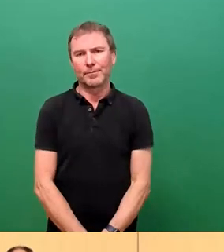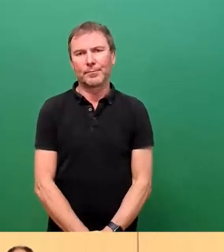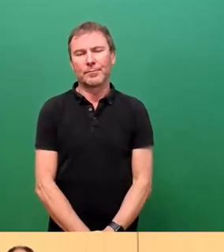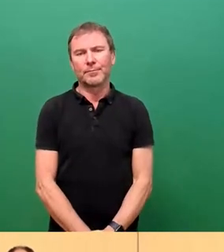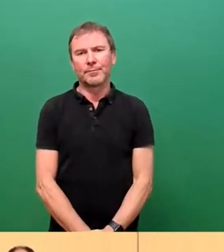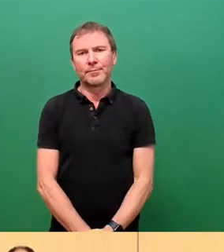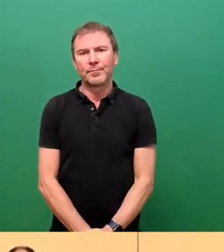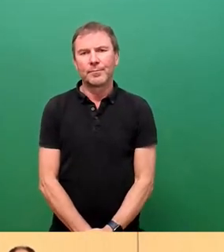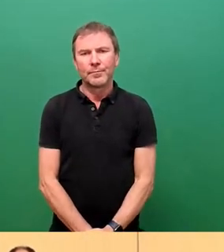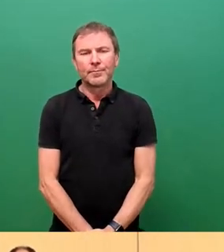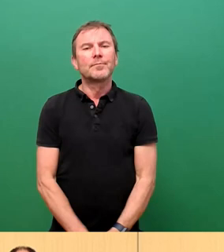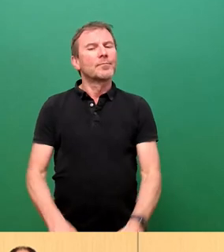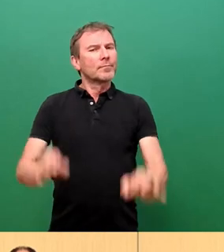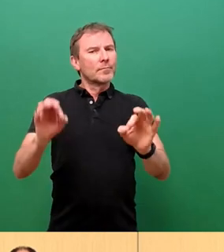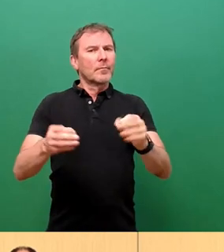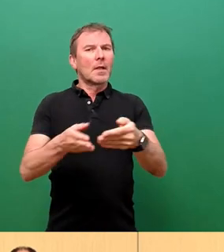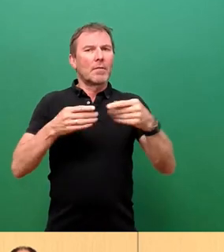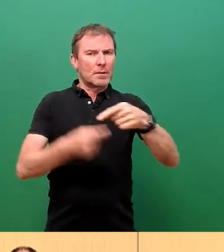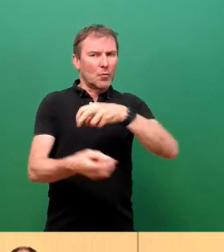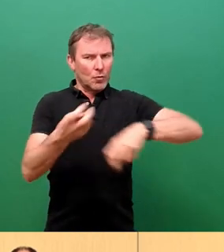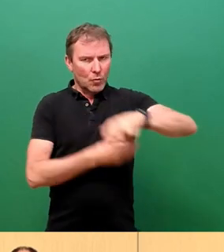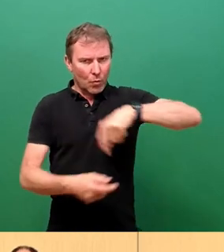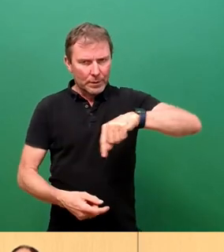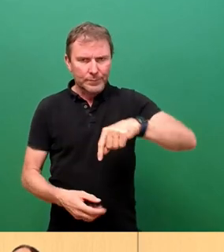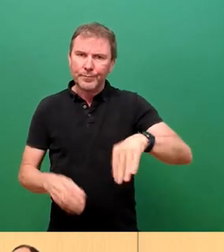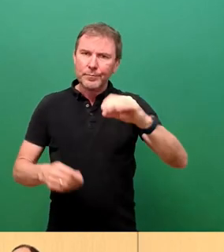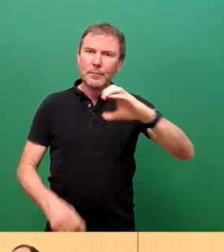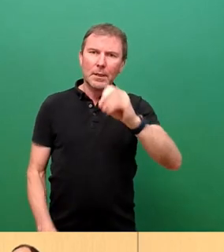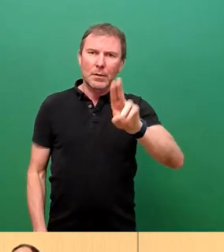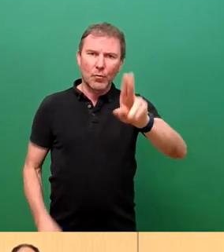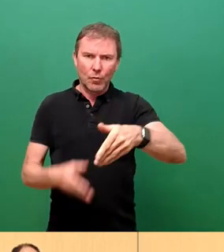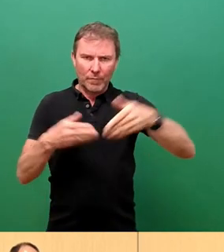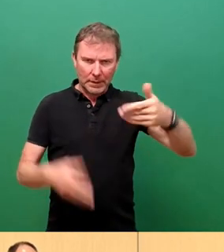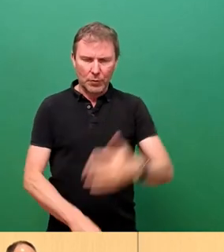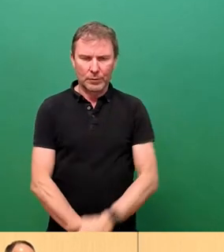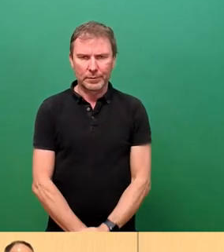So, damit steigen wir ein in die Fraktionsrunde. beginnt die CDU-Fraktion. Herr Böhm.